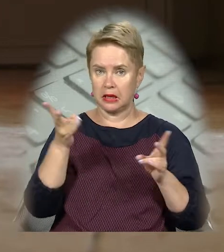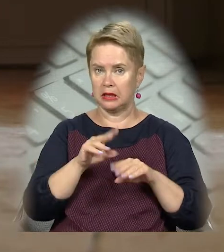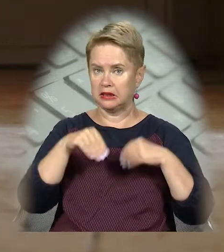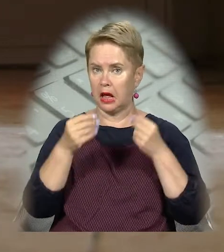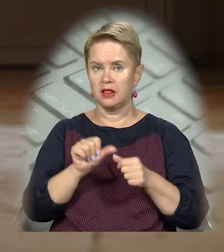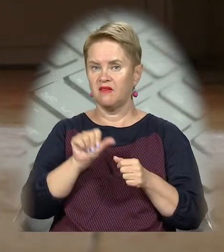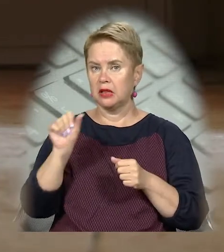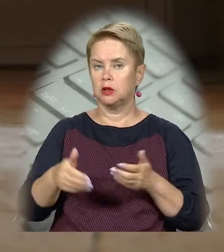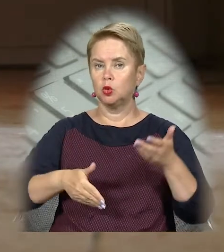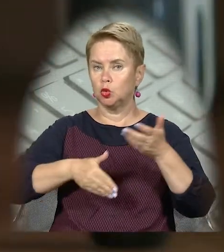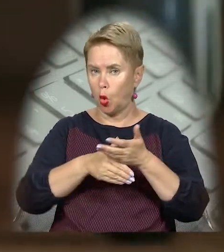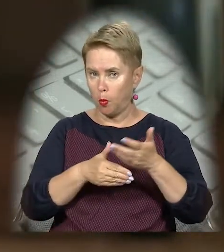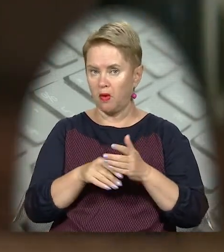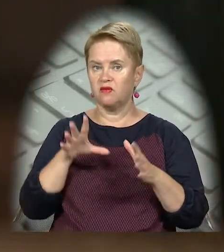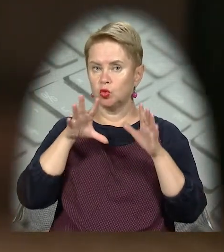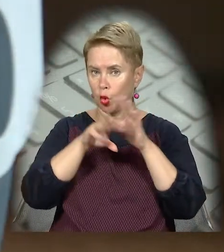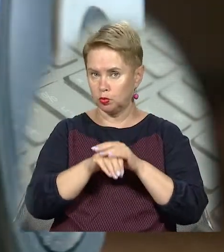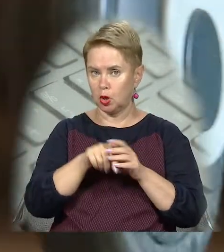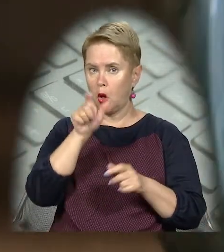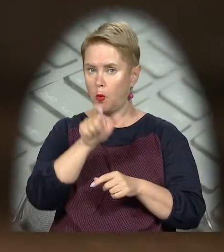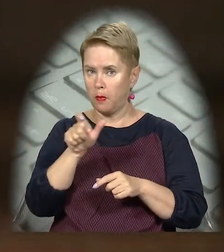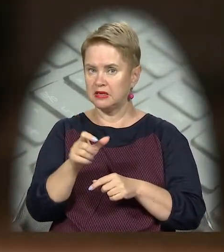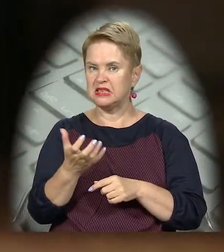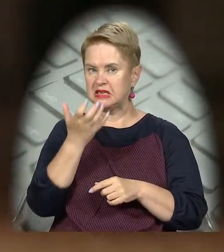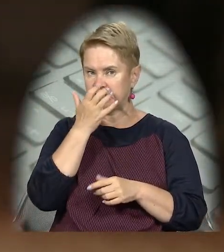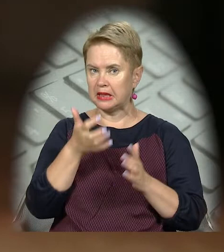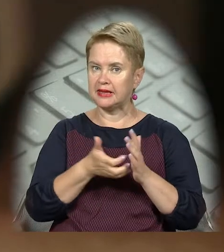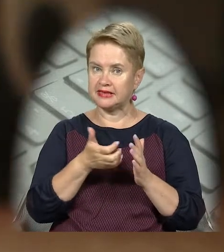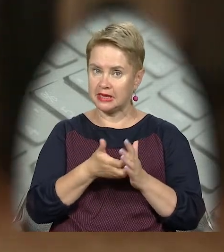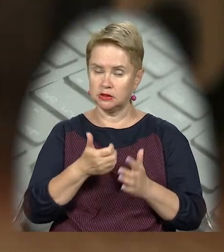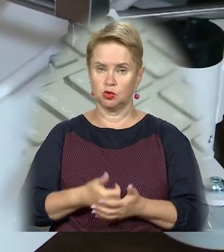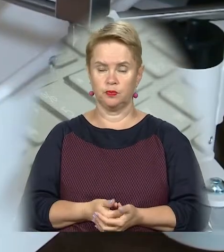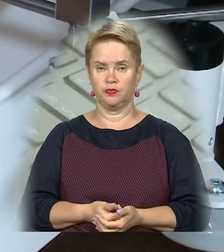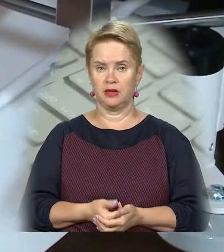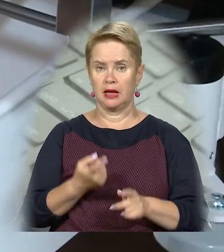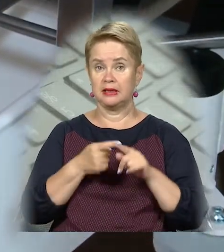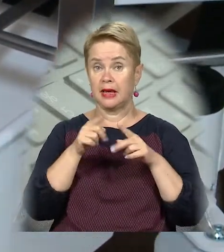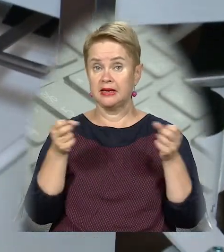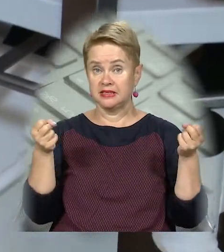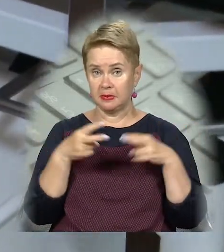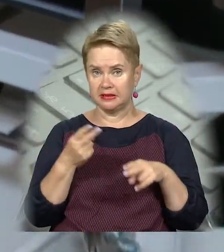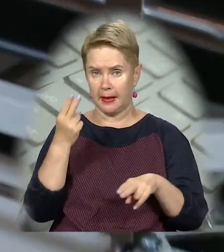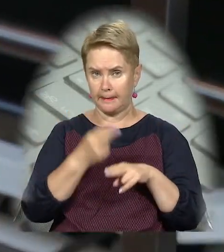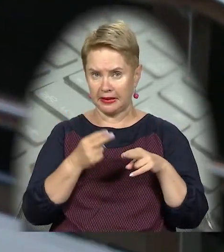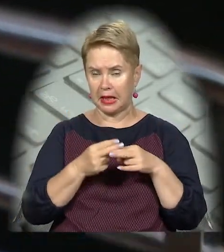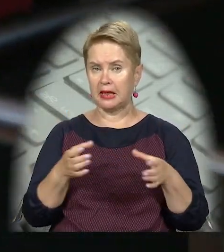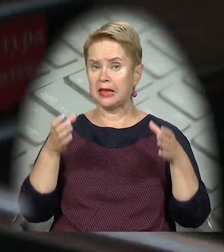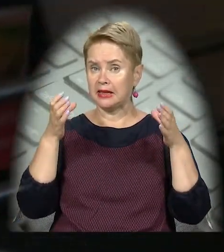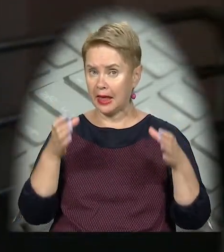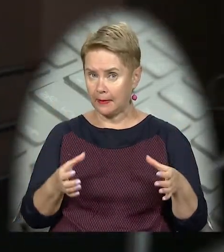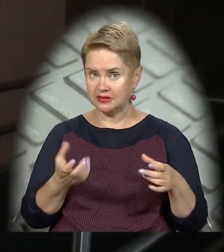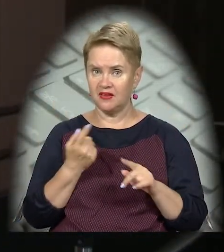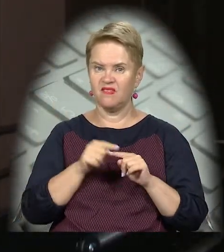надання невідкладної допомоги, в тому числі і для пацієнтів з кисневою недостатністю. Це спеціальна металева ємність,